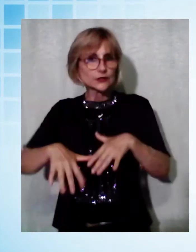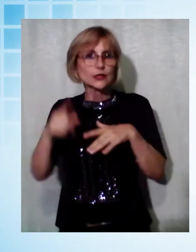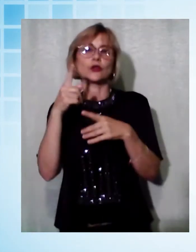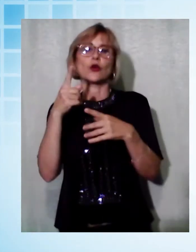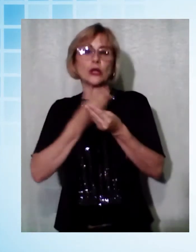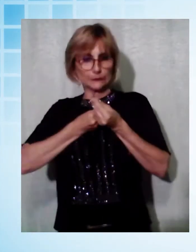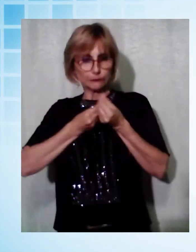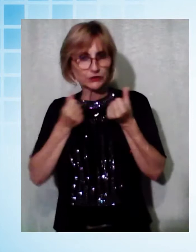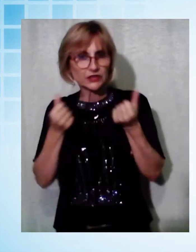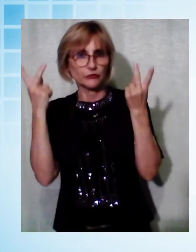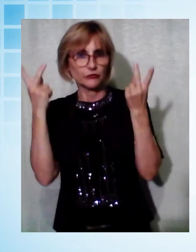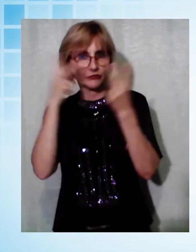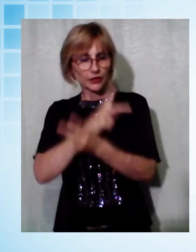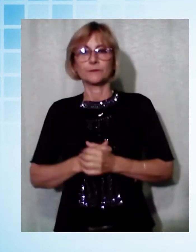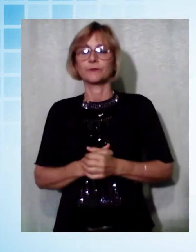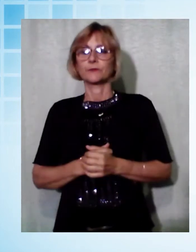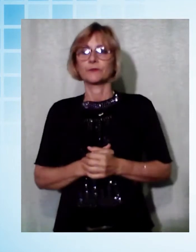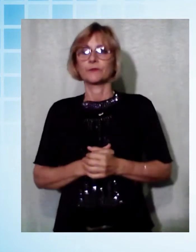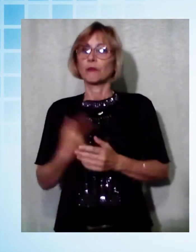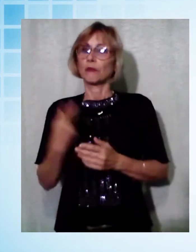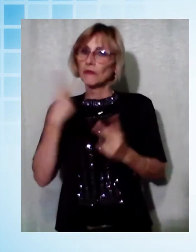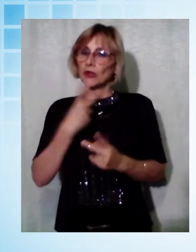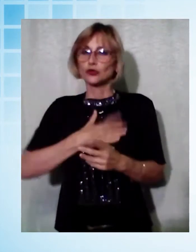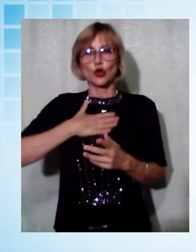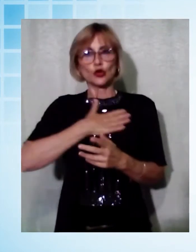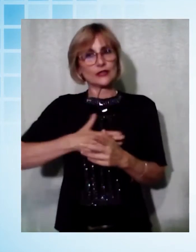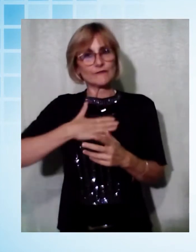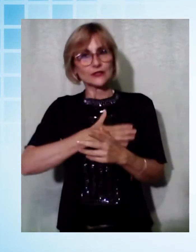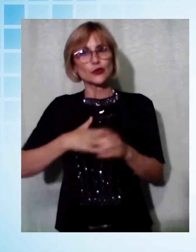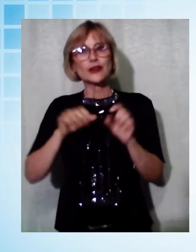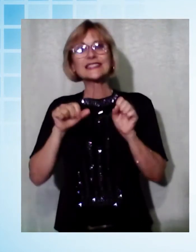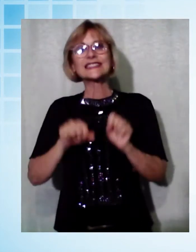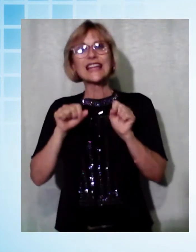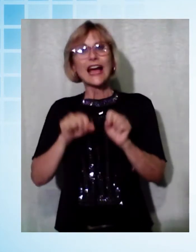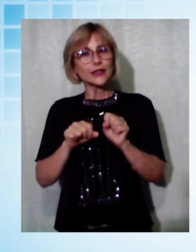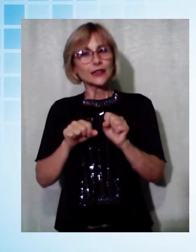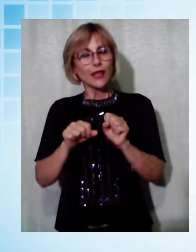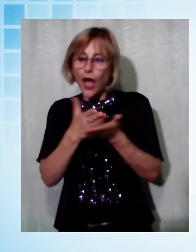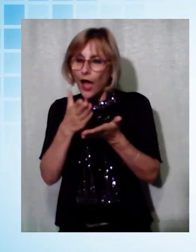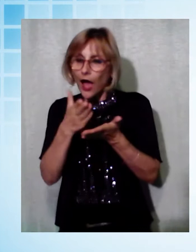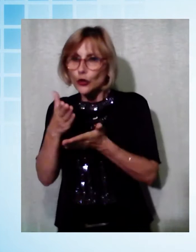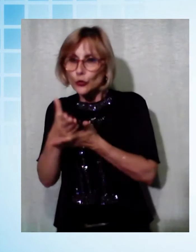riuscire a contribuire a far sì che la cosiddetta sanità territoriale, molto importante, soprattutto ora in questo